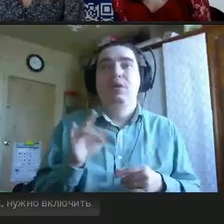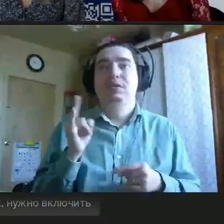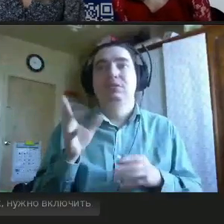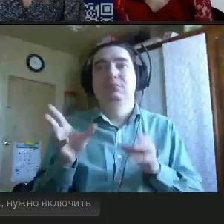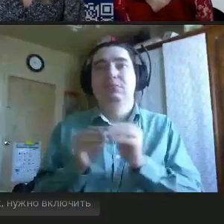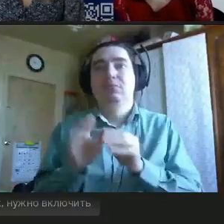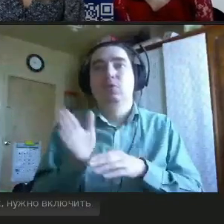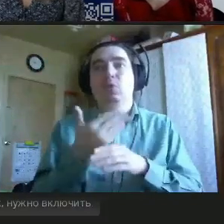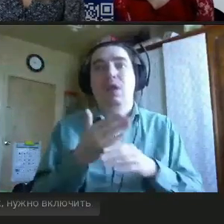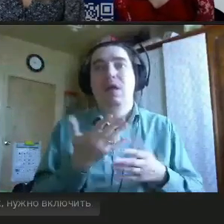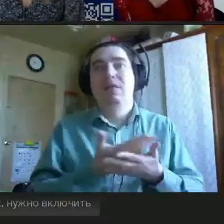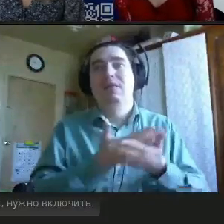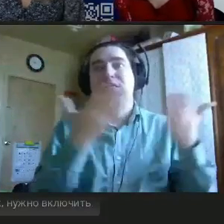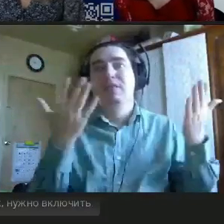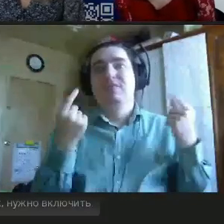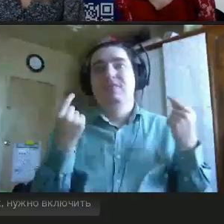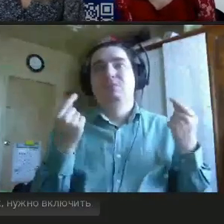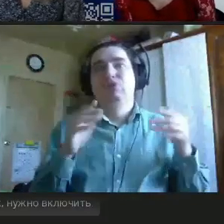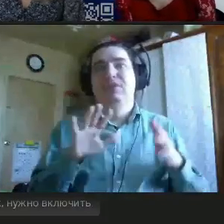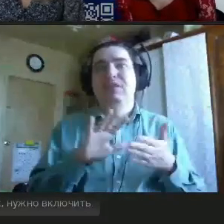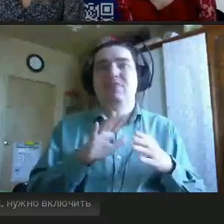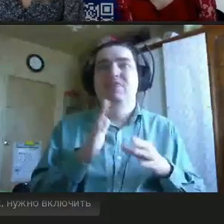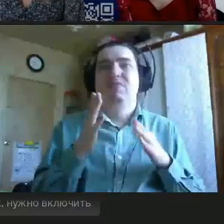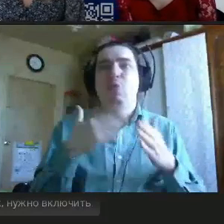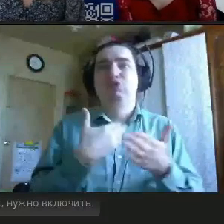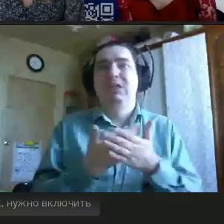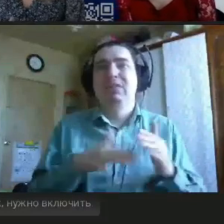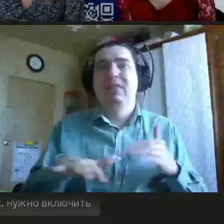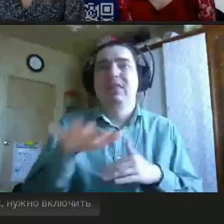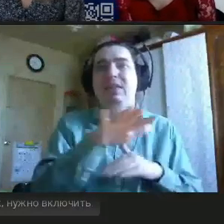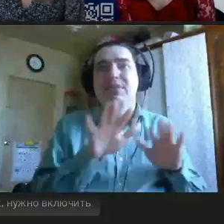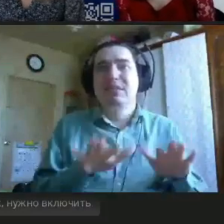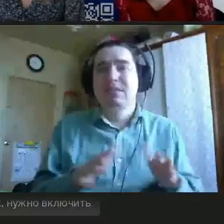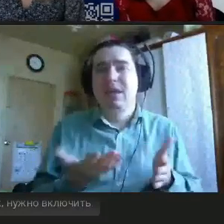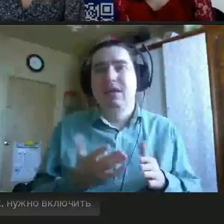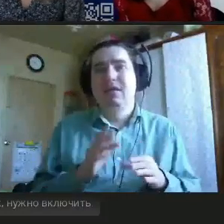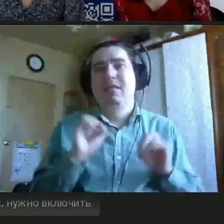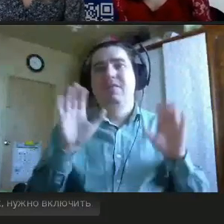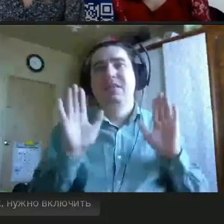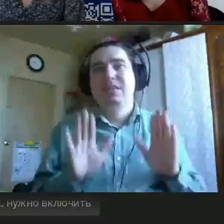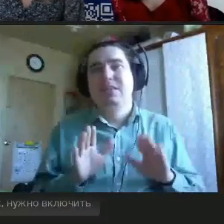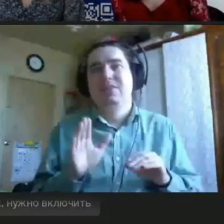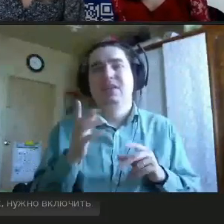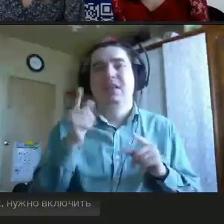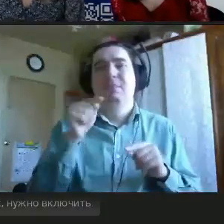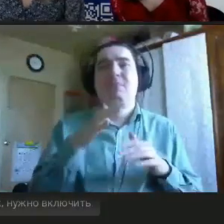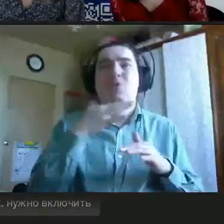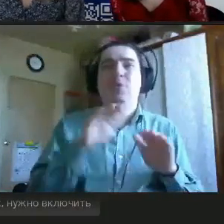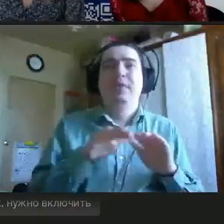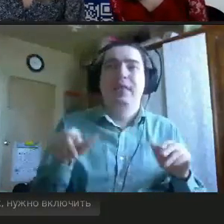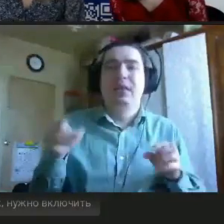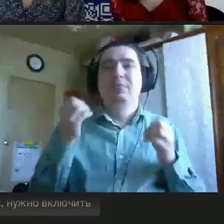общественные места, не ходят с ними в разные детские клубы, где есть и здоровые, например, дети, и норматипичные.